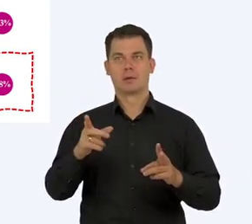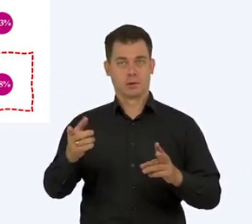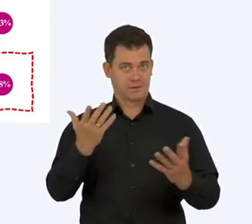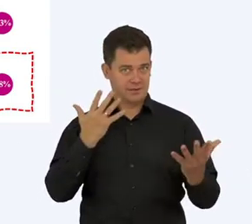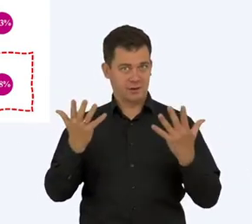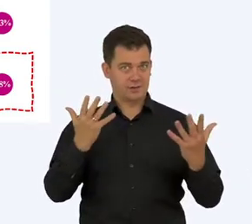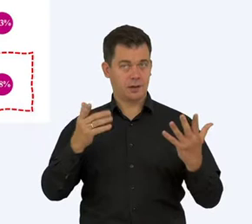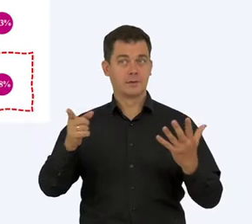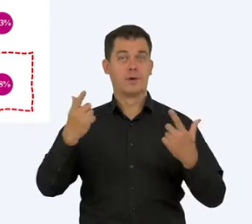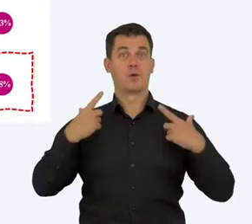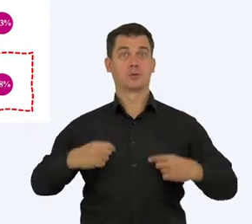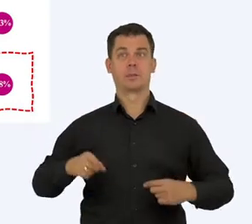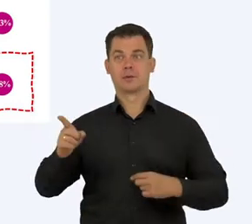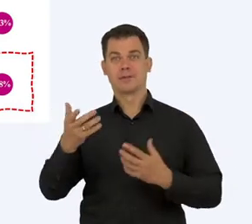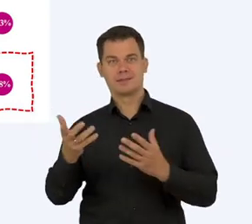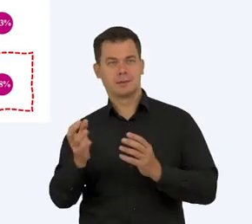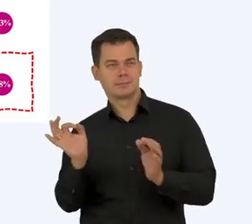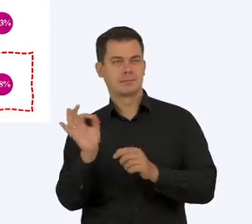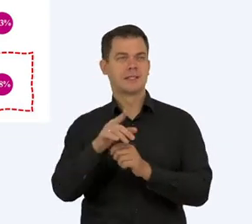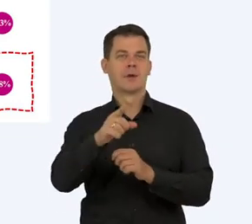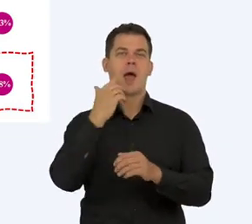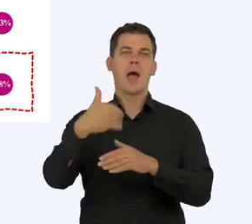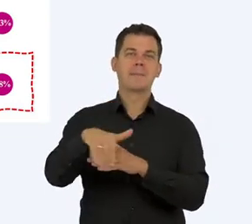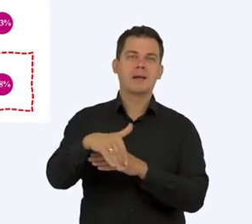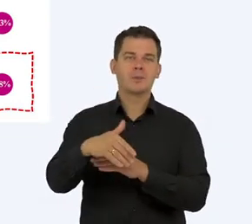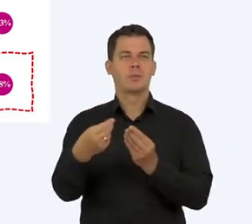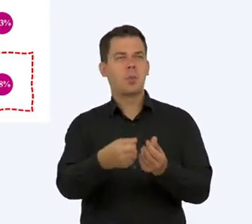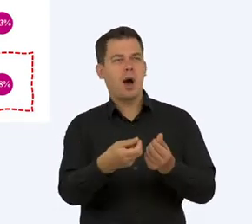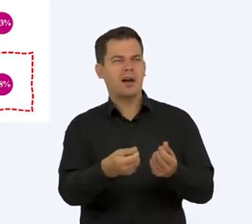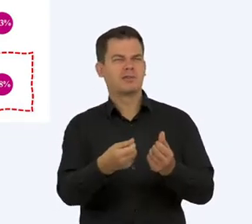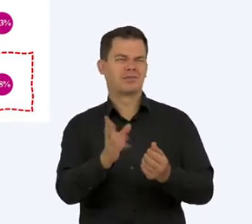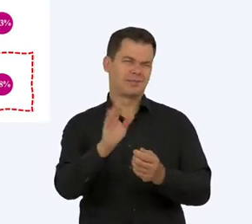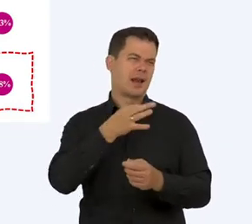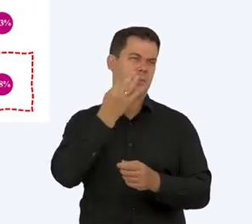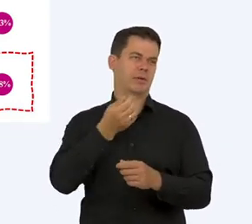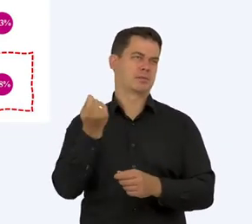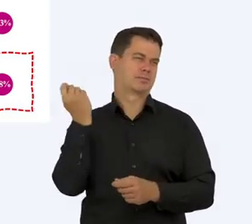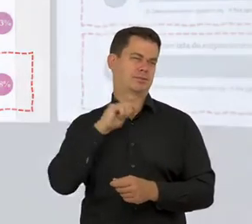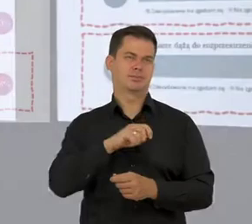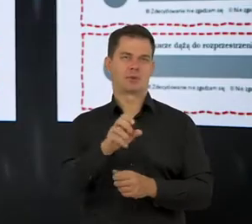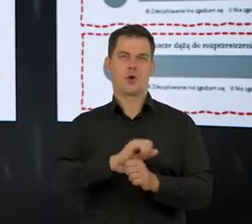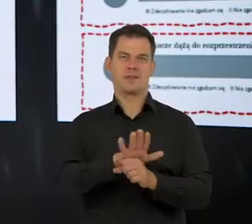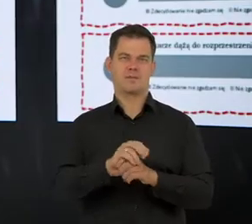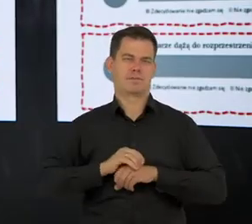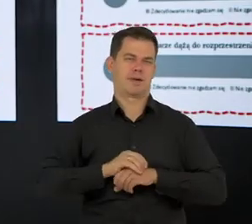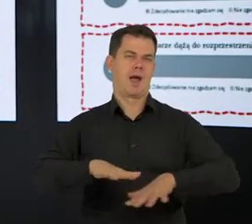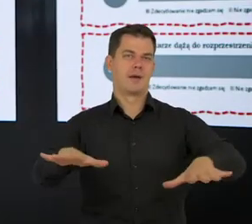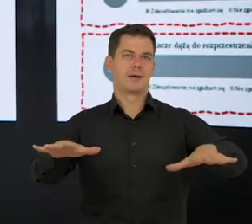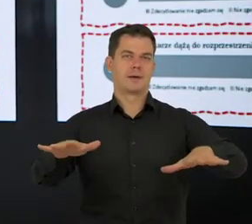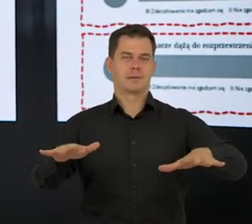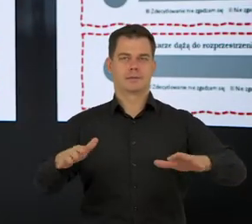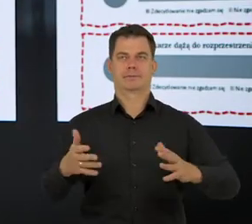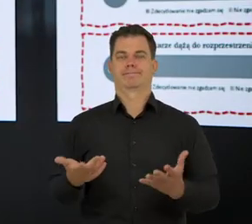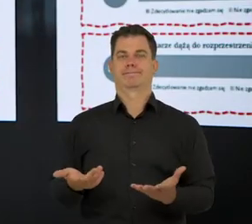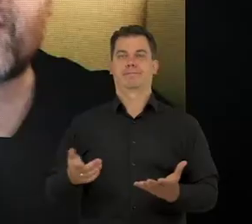jakieś osoby chcą naprawić system emerytalny, chcą się pozbyć starszych osób i to jest powodem pandemii, to